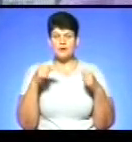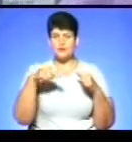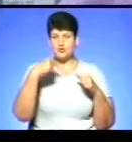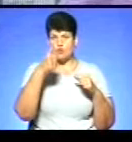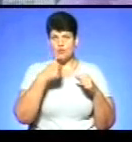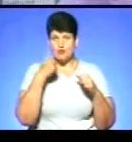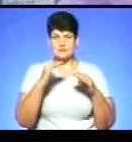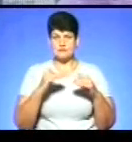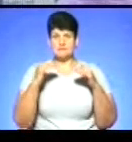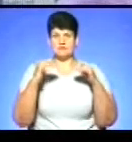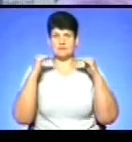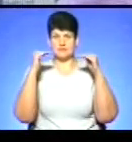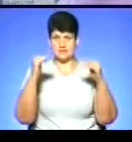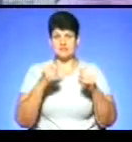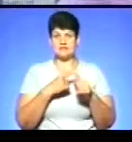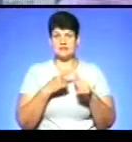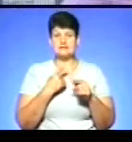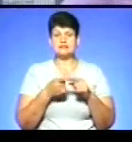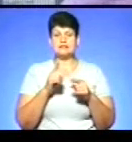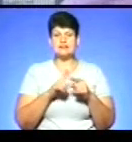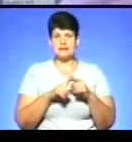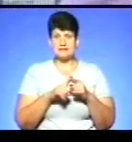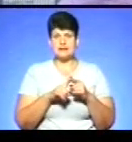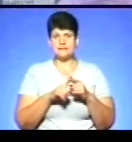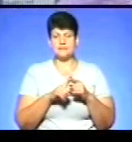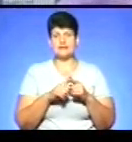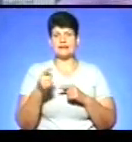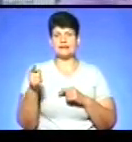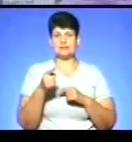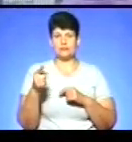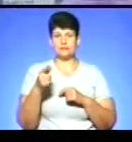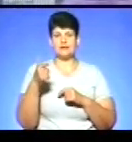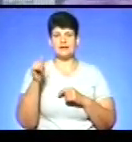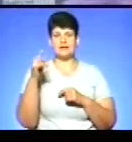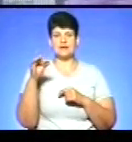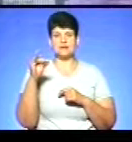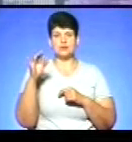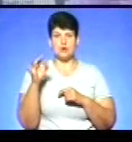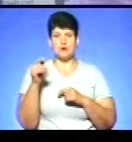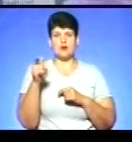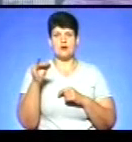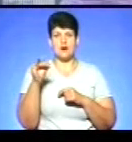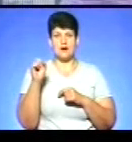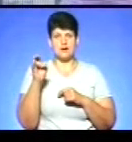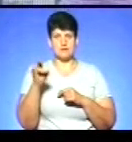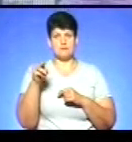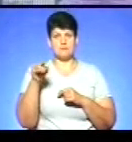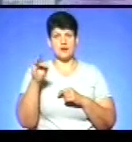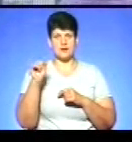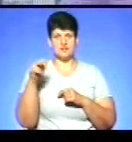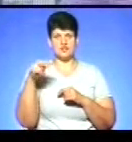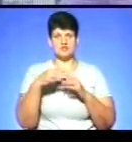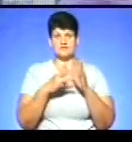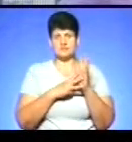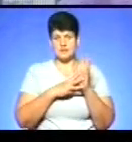році статус підвищено, він називатиметься це змагання і класифікується як Тернопіль гідро гран-при 2018 року Міжнародного